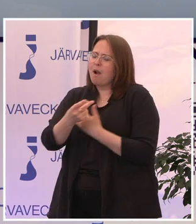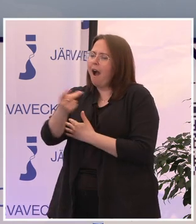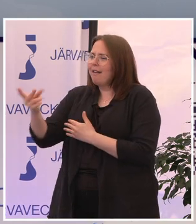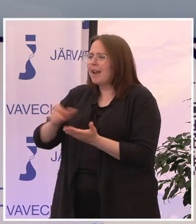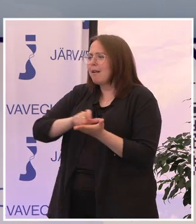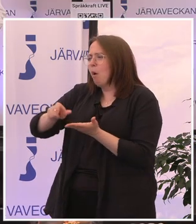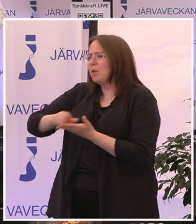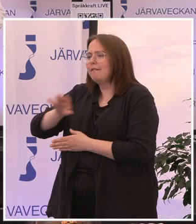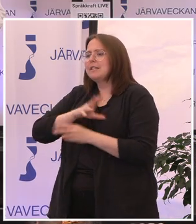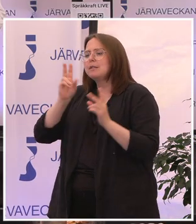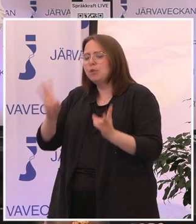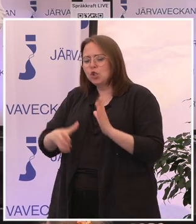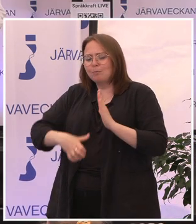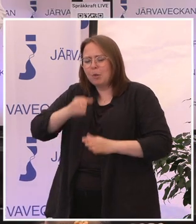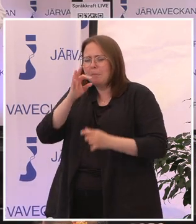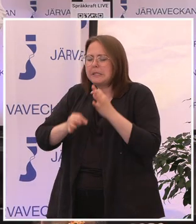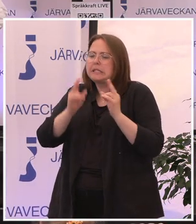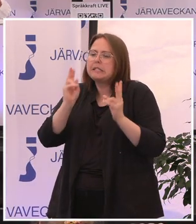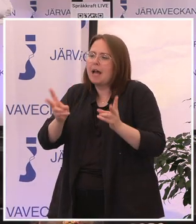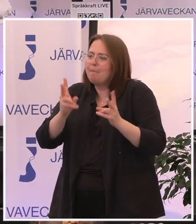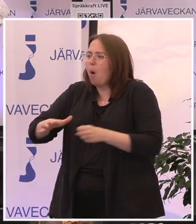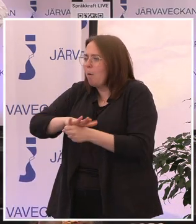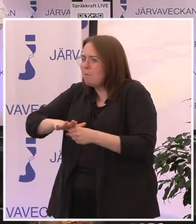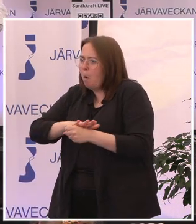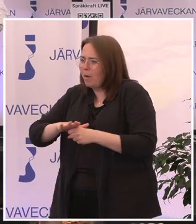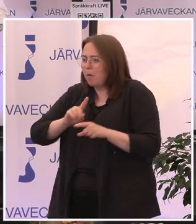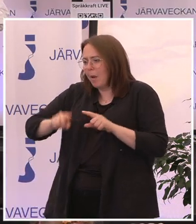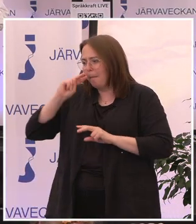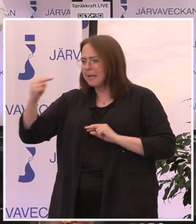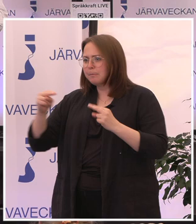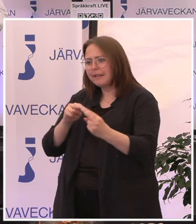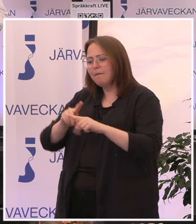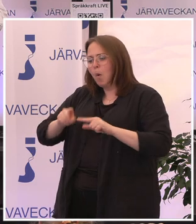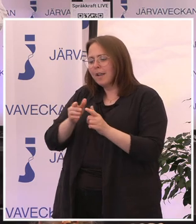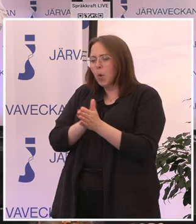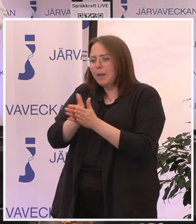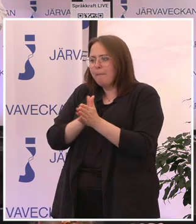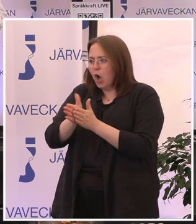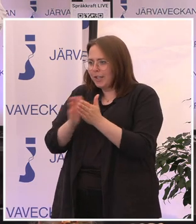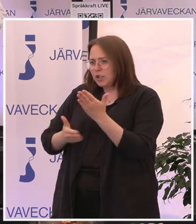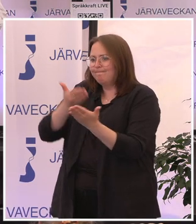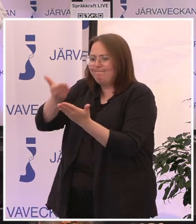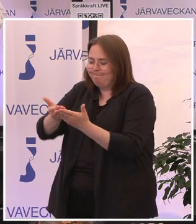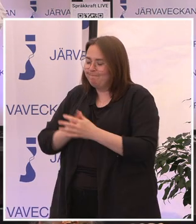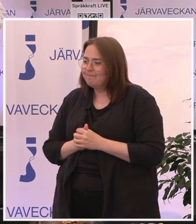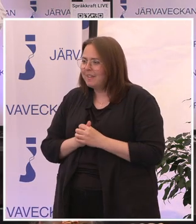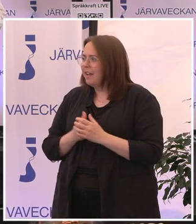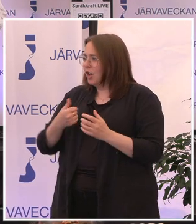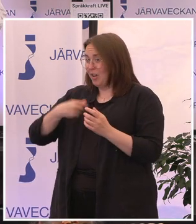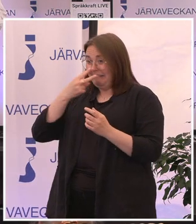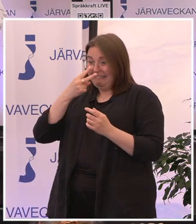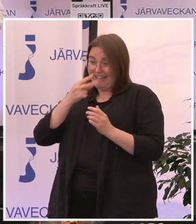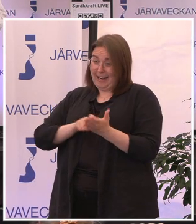rapporter som lyfter precis samma med olika vinklar. Utmaningarna som lyfts i denna rapport bland annat bläddrar faktiskt